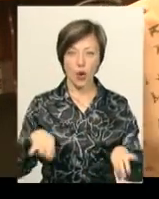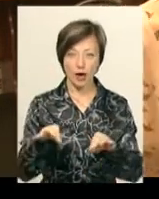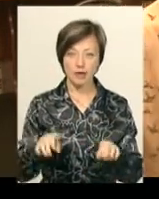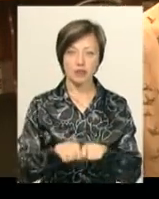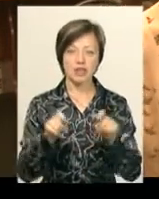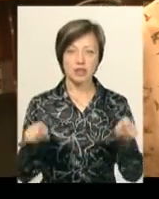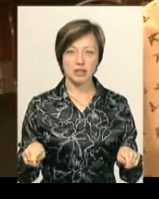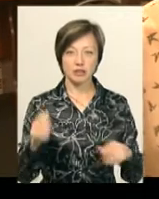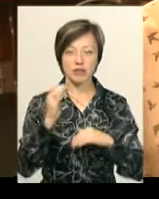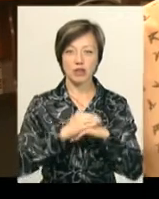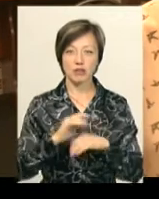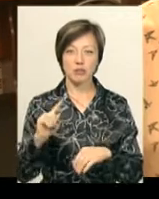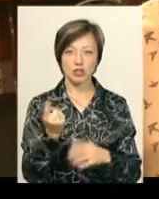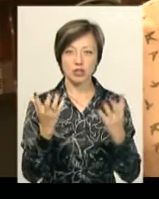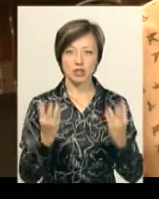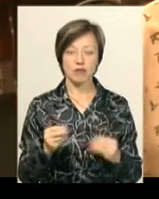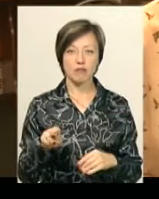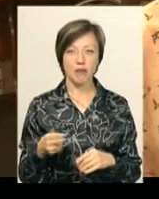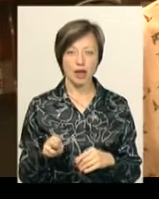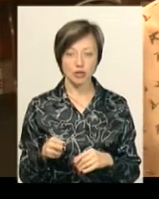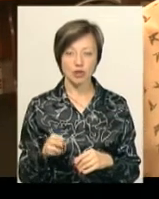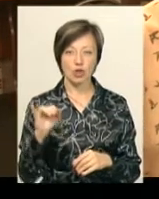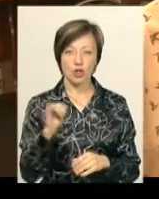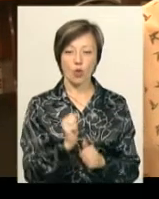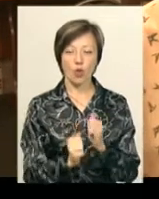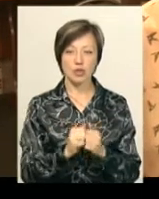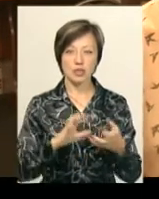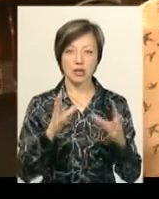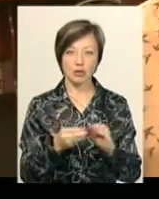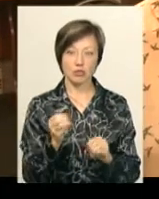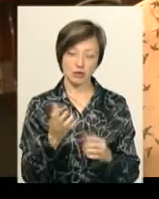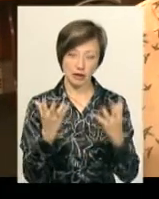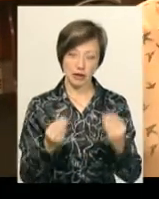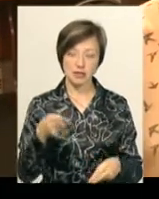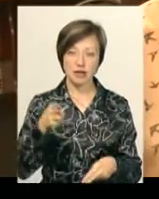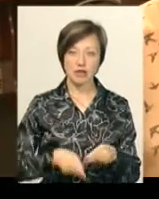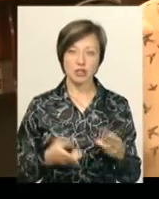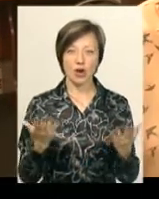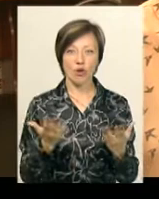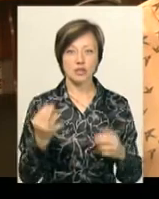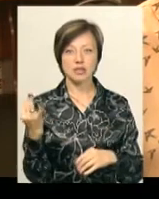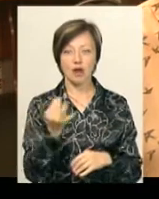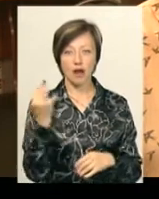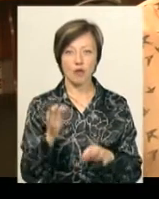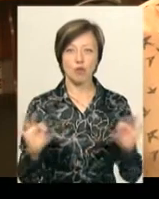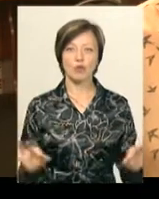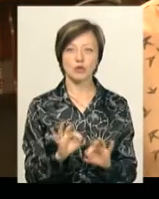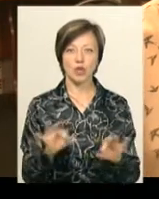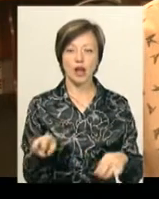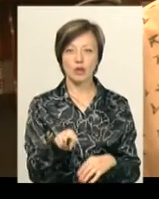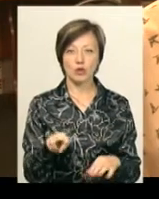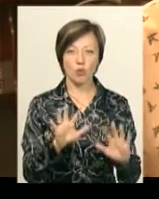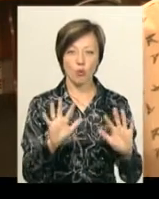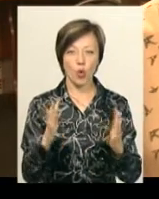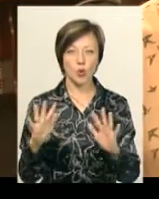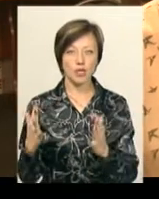на відкритті ввечері, в перший день, в п'ятницю. І загалом кожен день буде завершуватись якоюсь такою цікавою музично-літературною